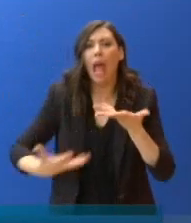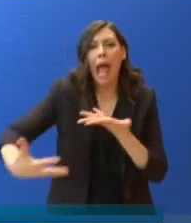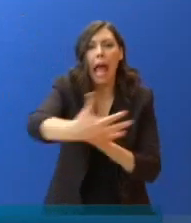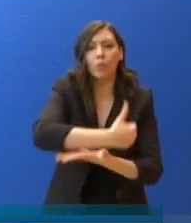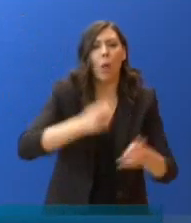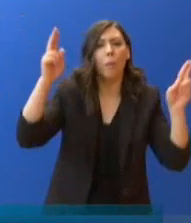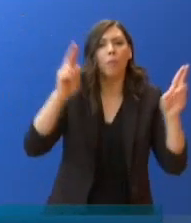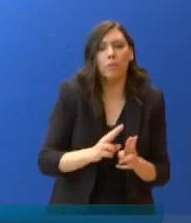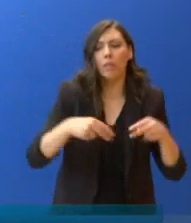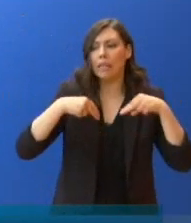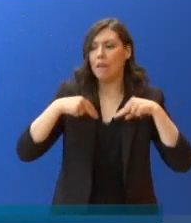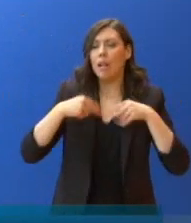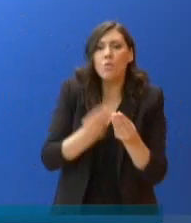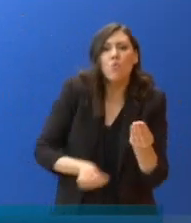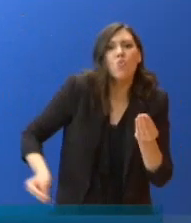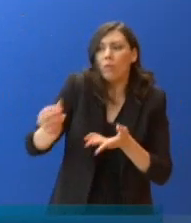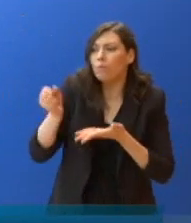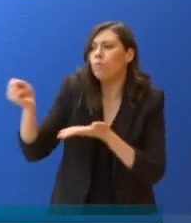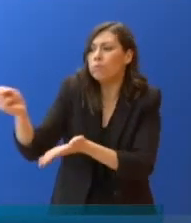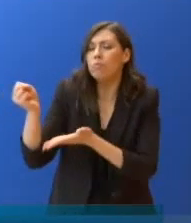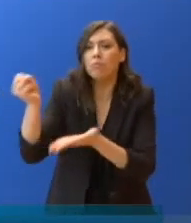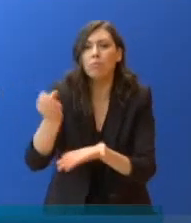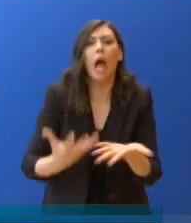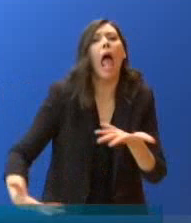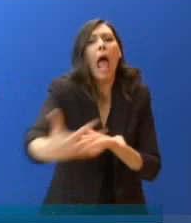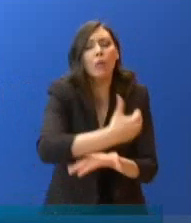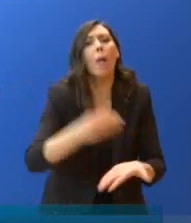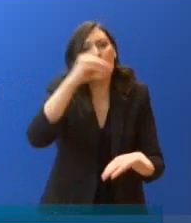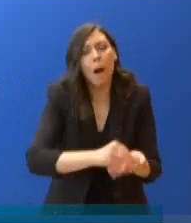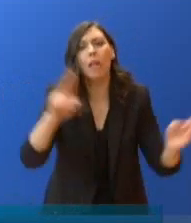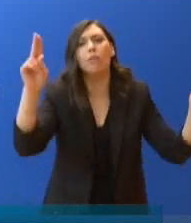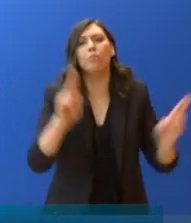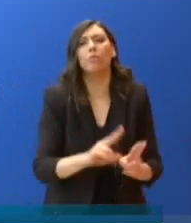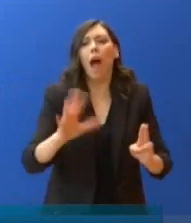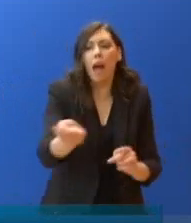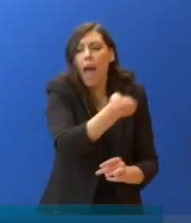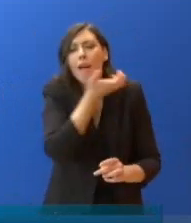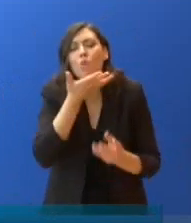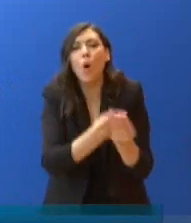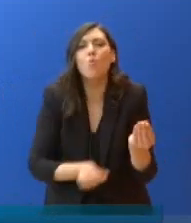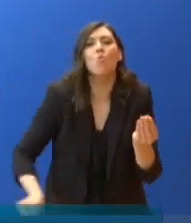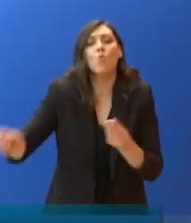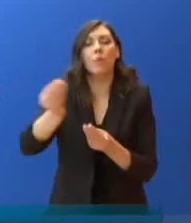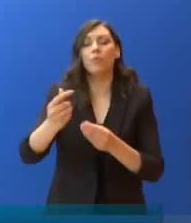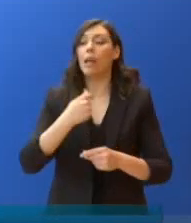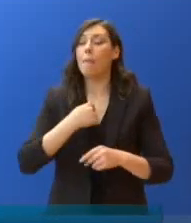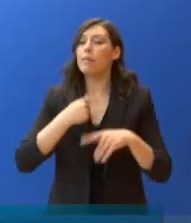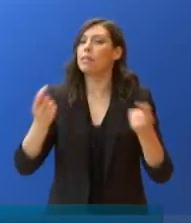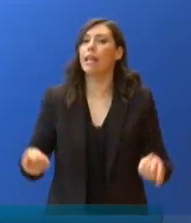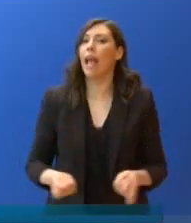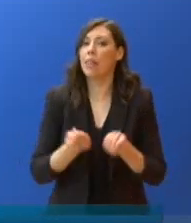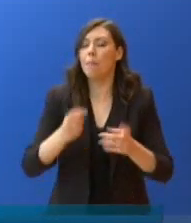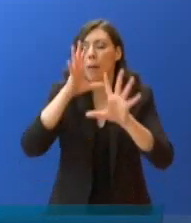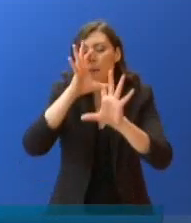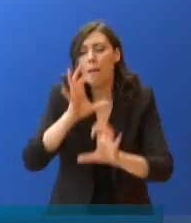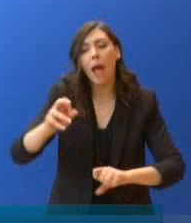κράτος θα τηρεί τις υποχρεώσεις του. Εμείς τι κάναμε επιπλέον, χτίζοντας πάνω στις δυσίες των Ελλήνων και πάνω στην εμπιστοσύνη που έχει